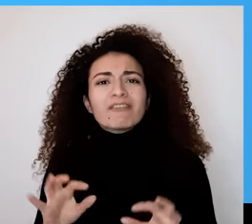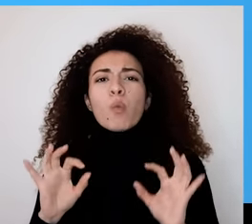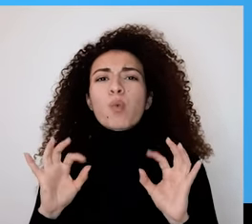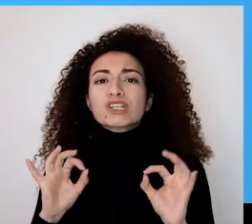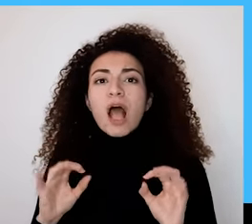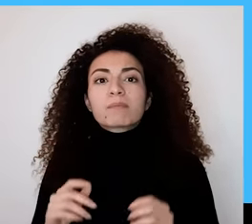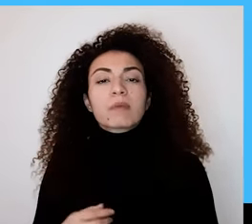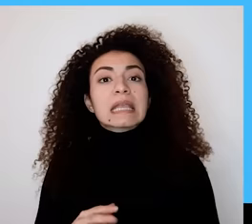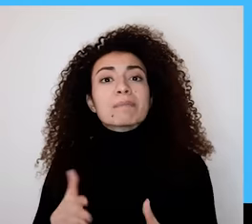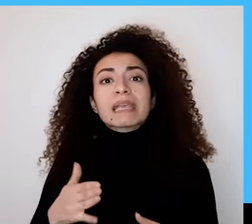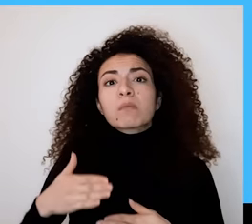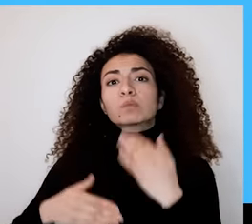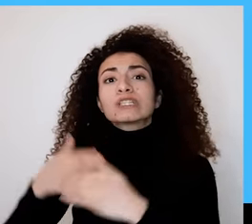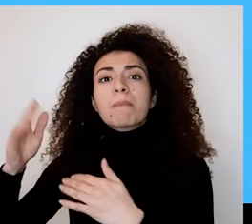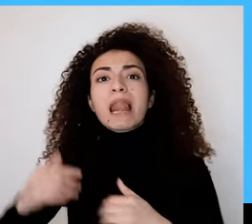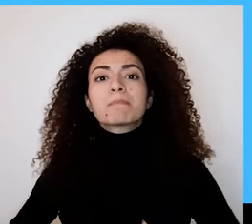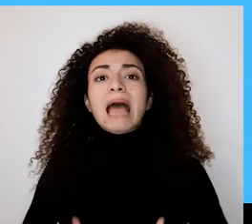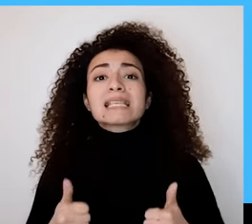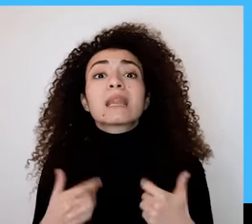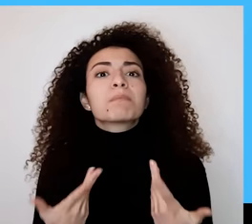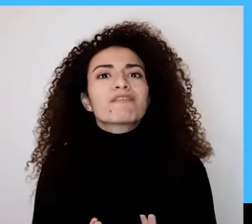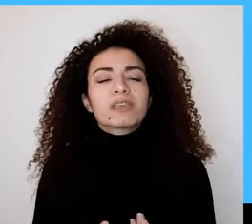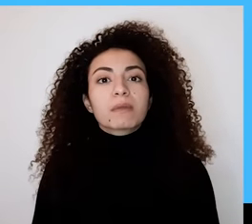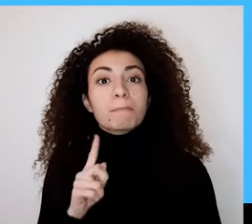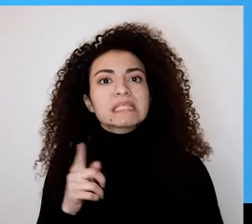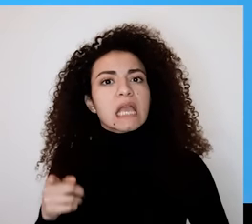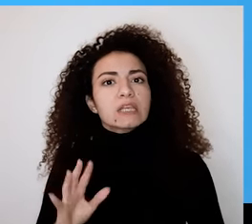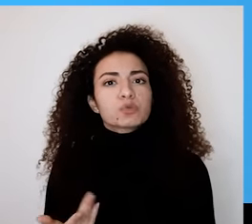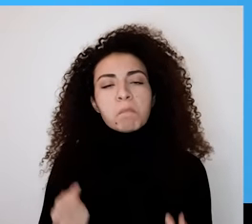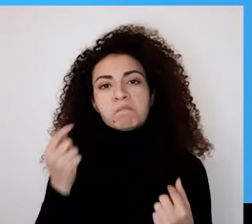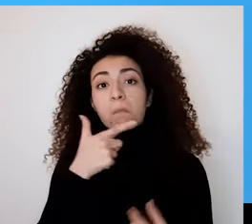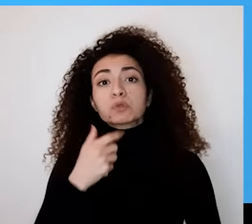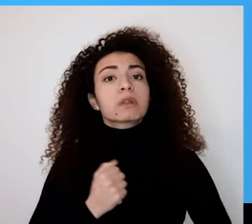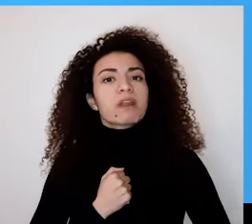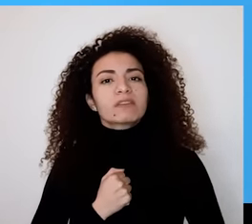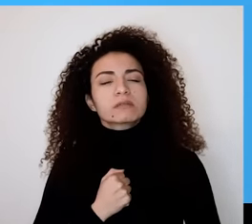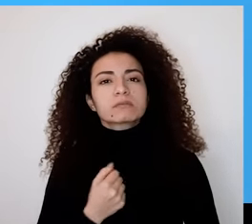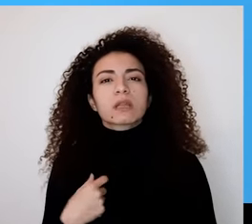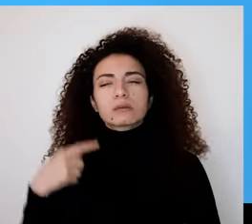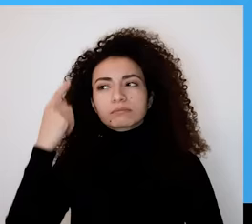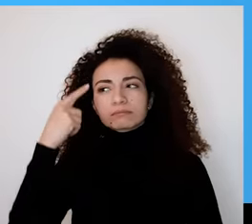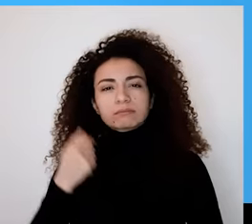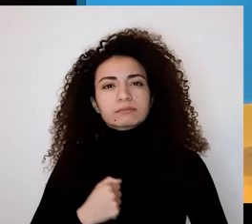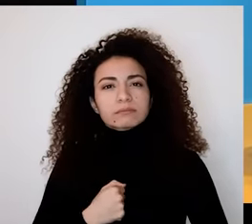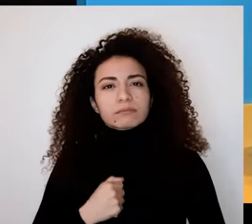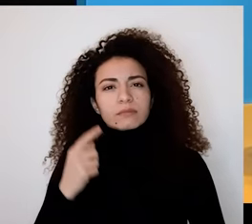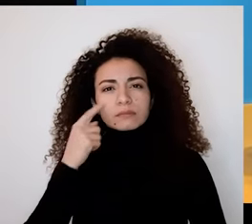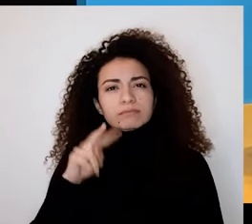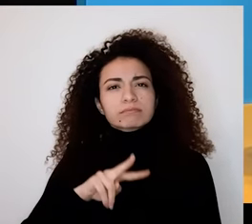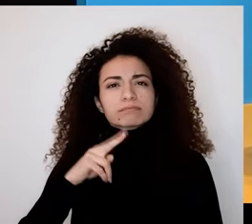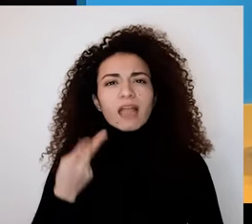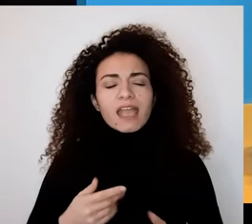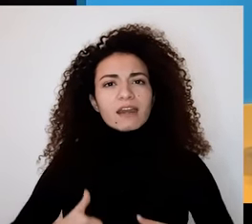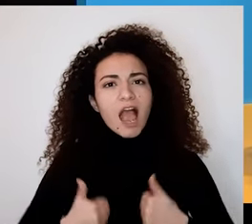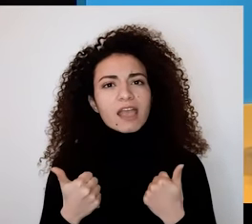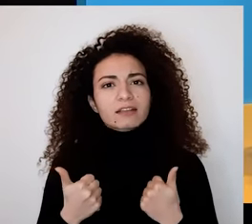تتحسن بس هي بتعيش حال التقبل وتقدير لذاتها خلاني عيد النظر بالعديد من الأمور بحياتي بعد فترة